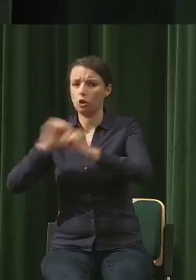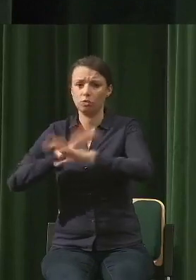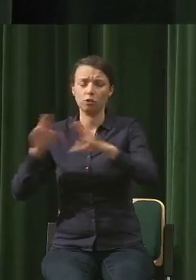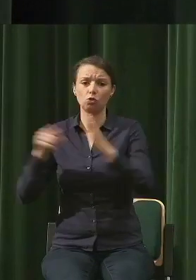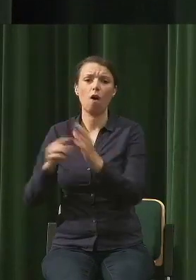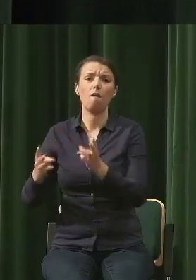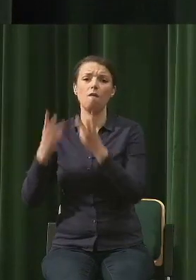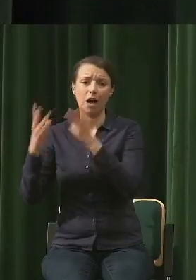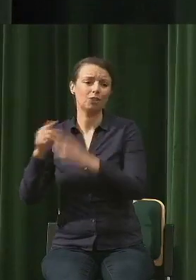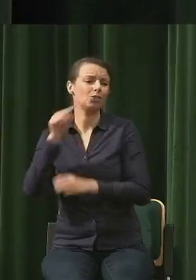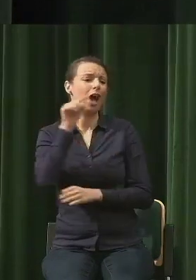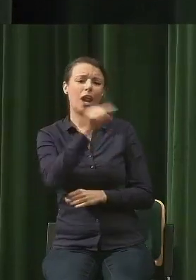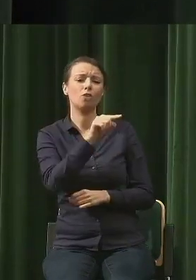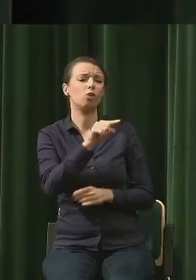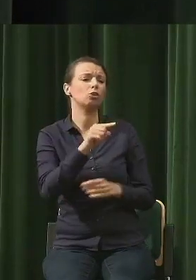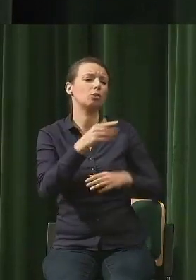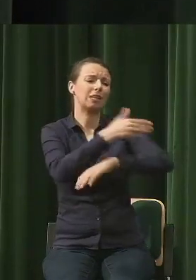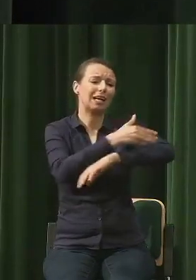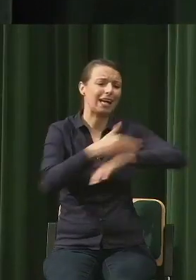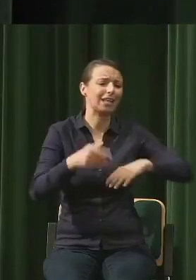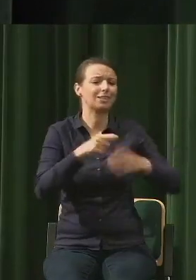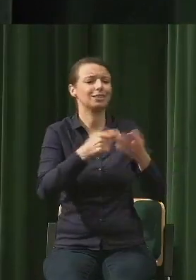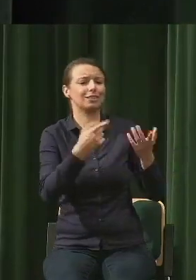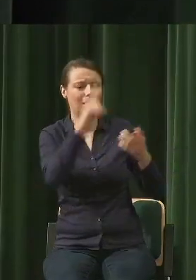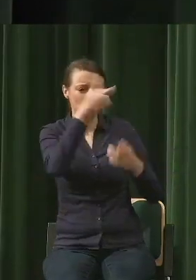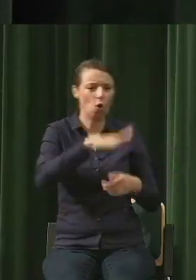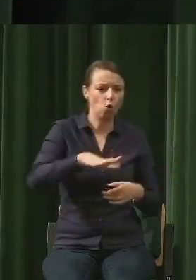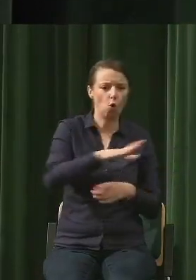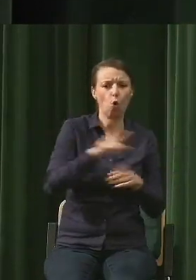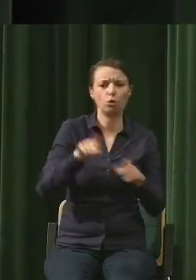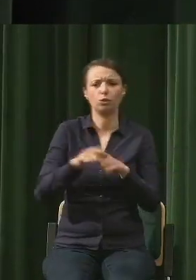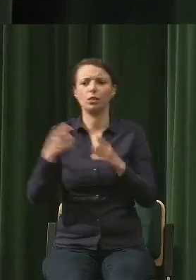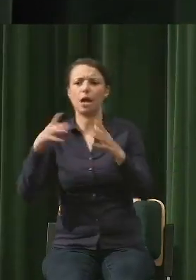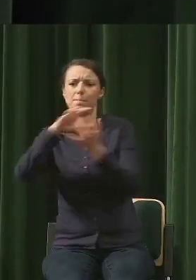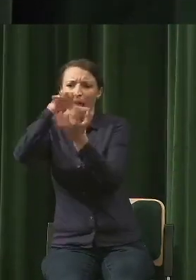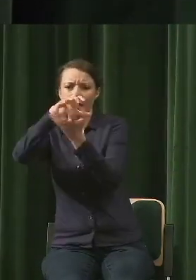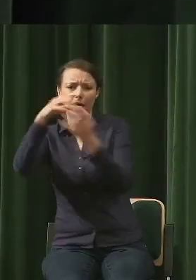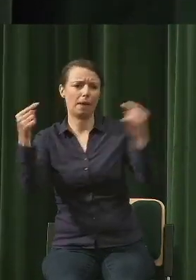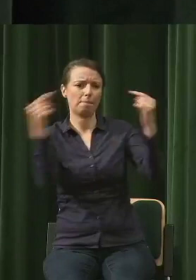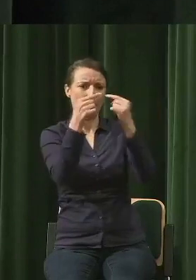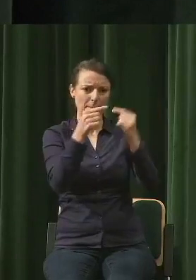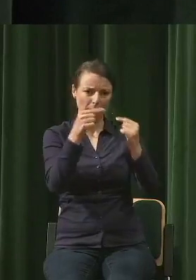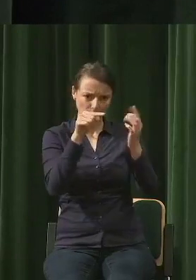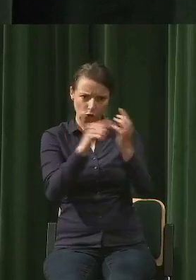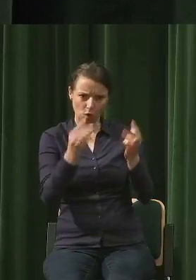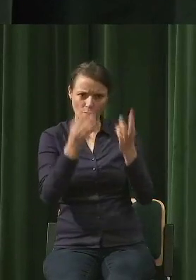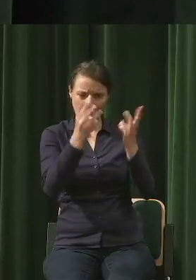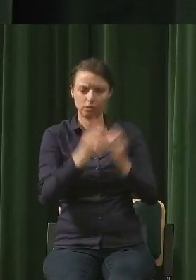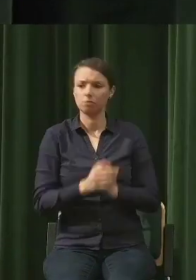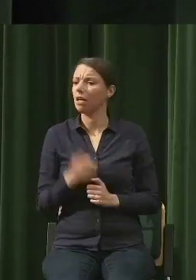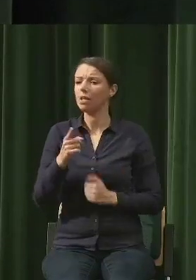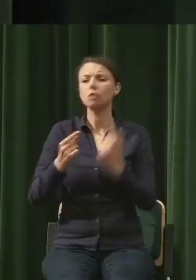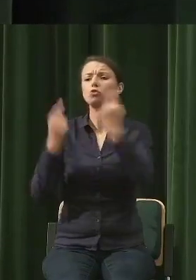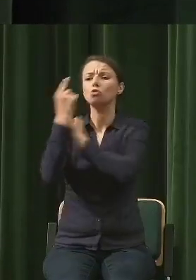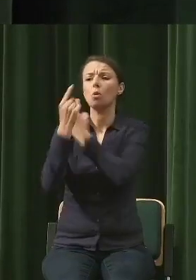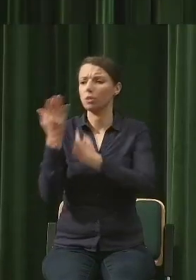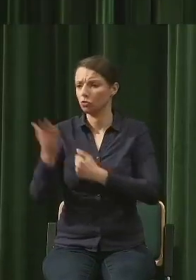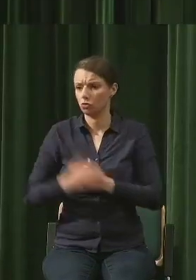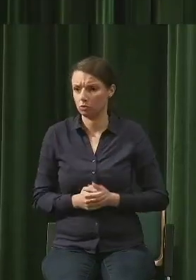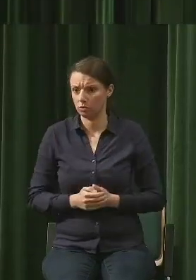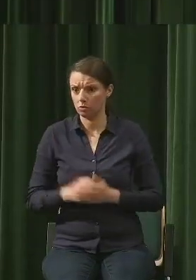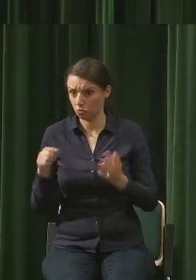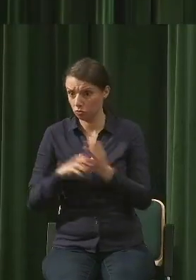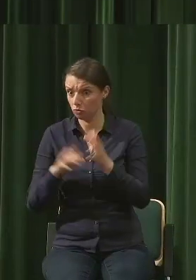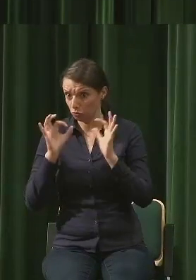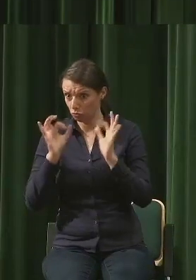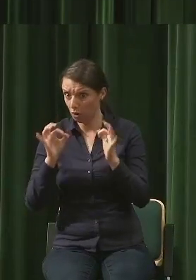kategorii wzrostu. prostu on może być, ale nie musi, bo nie o to chodzi. Jak patrzysz na takie propozycje? Czy tu jest ścieżka